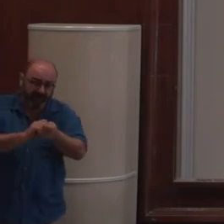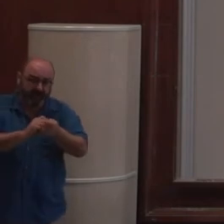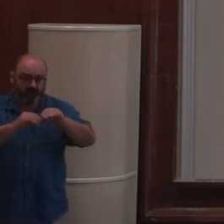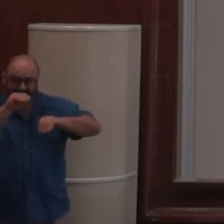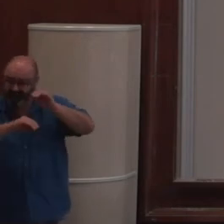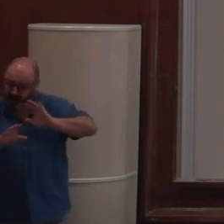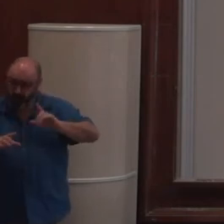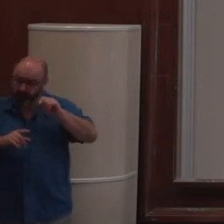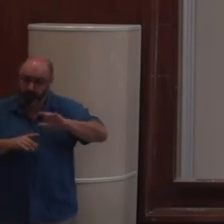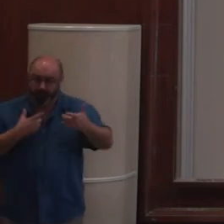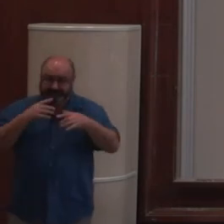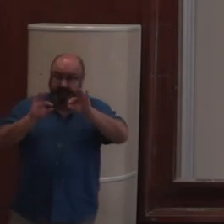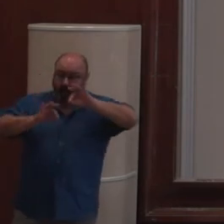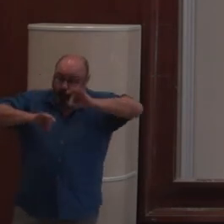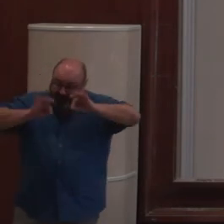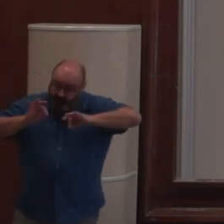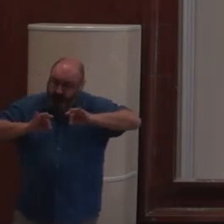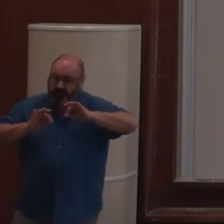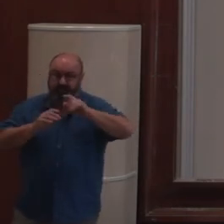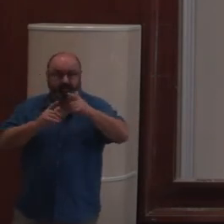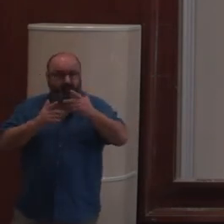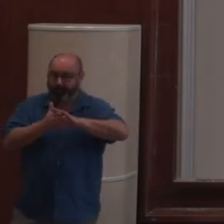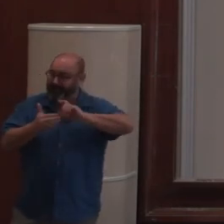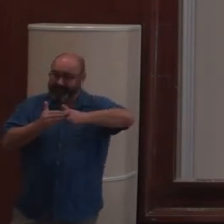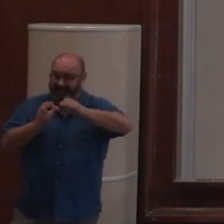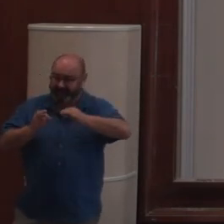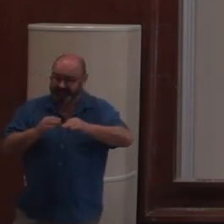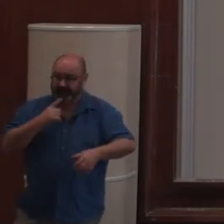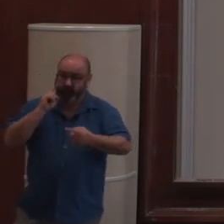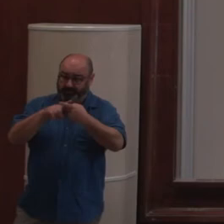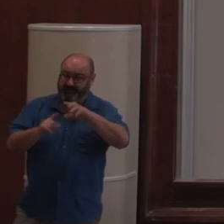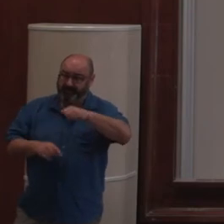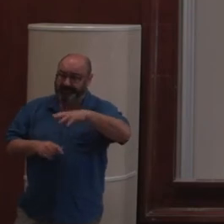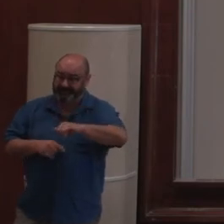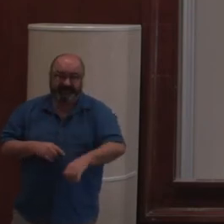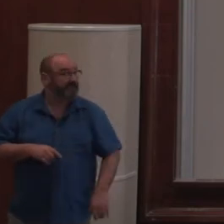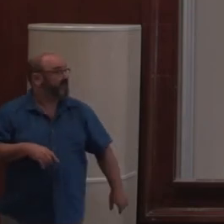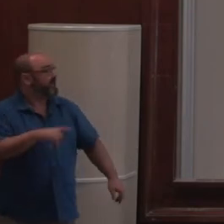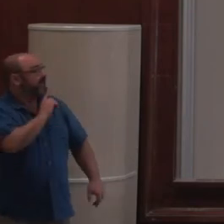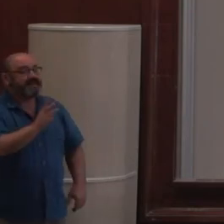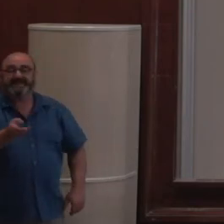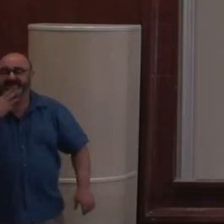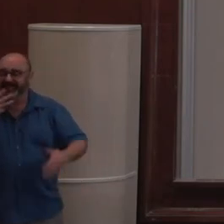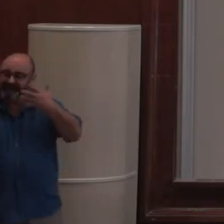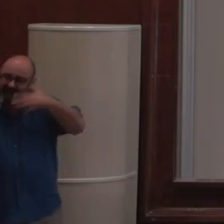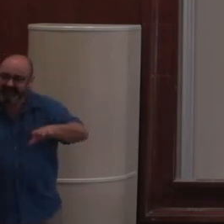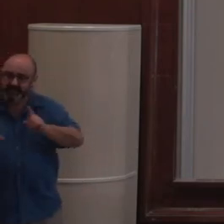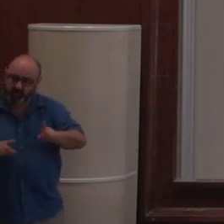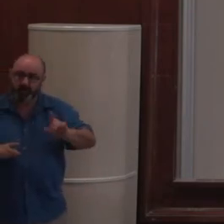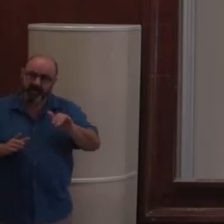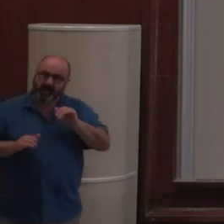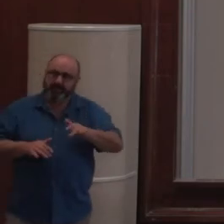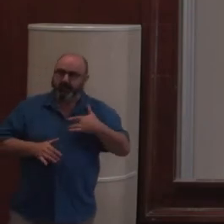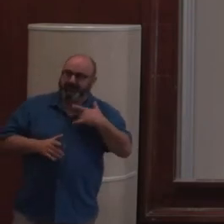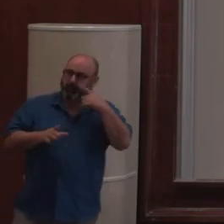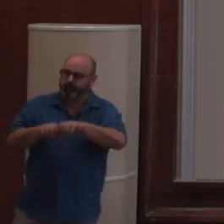configurer, c'est faire vraiment tout ce qu'on sait faire avec l'interface. C'est ça, l'objectif de cette API. Alors, elle n pas complètement, complètement finalisée, mais on l